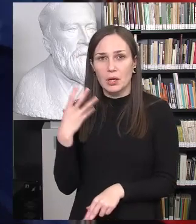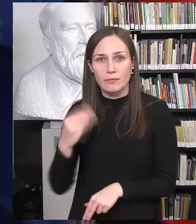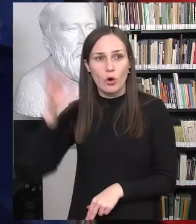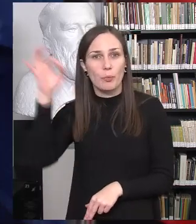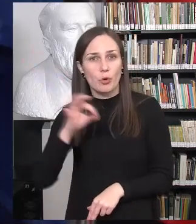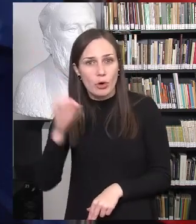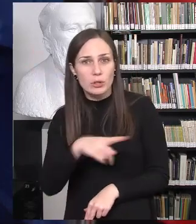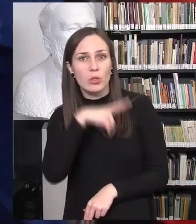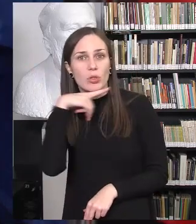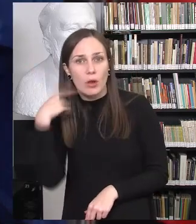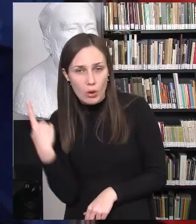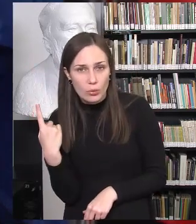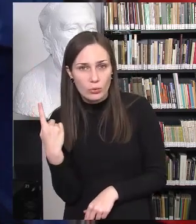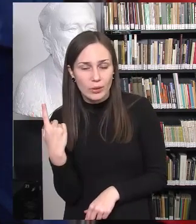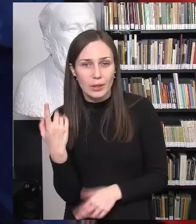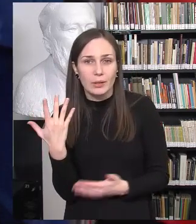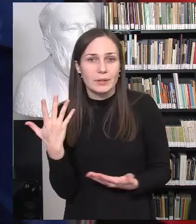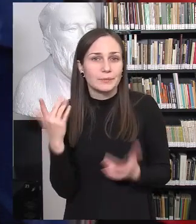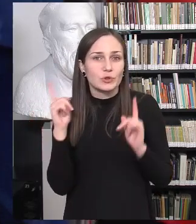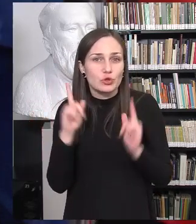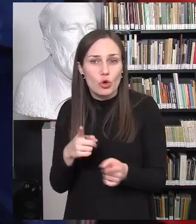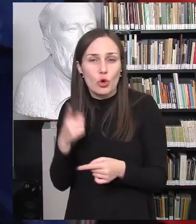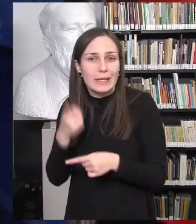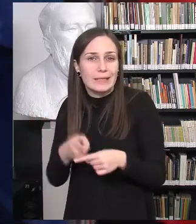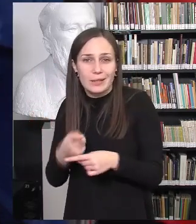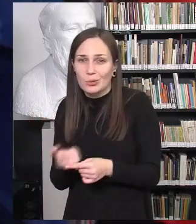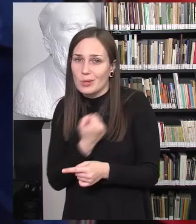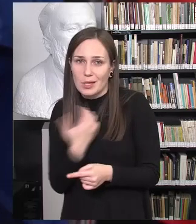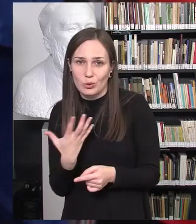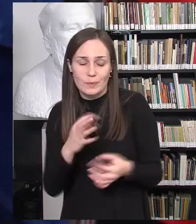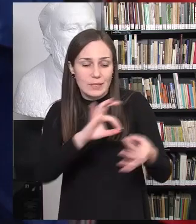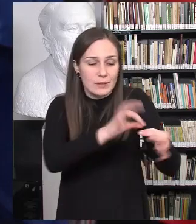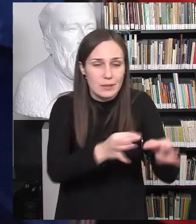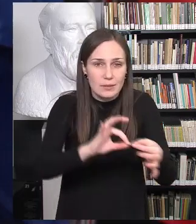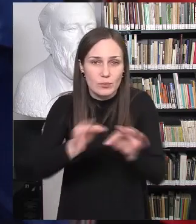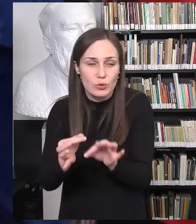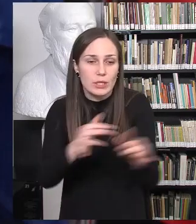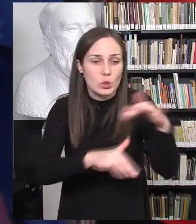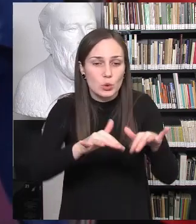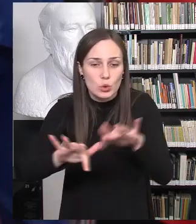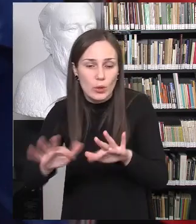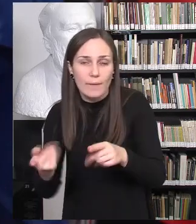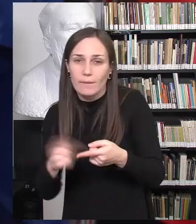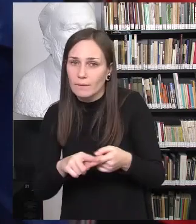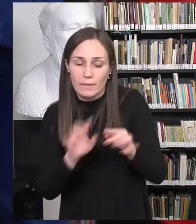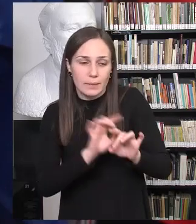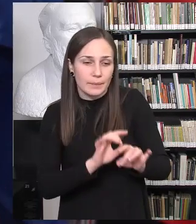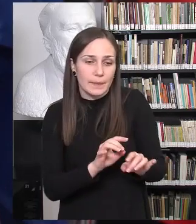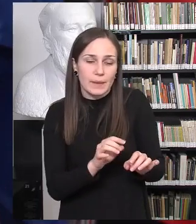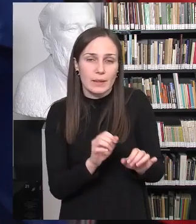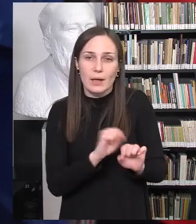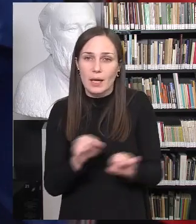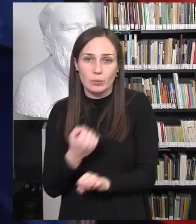procentą lietuoj, bet mes, na, neturime įrankių kalbėti apie konkrečius dalykus, kurie vyksta. Ir štai manęs kartais klausia